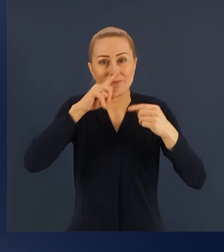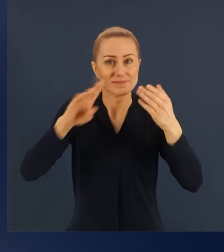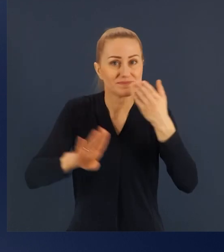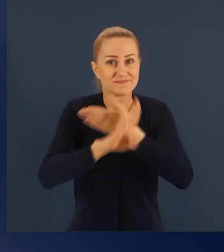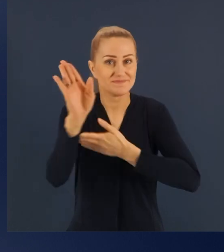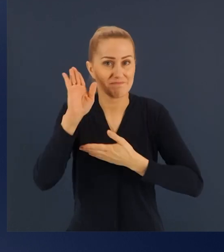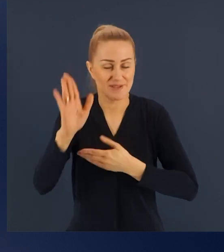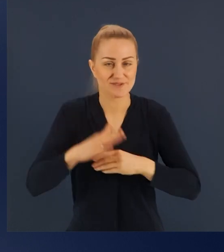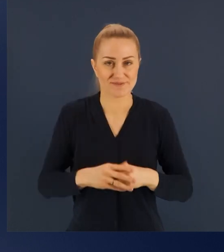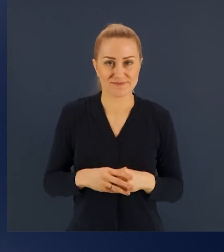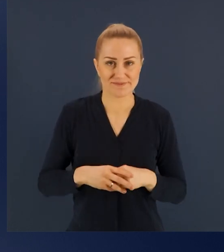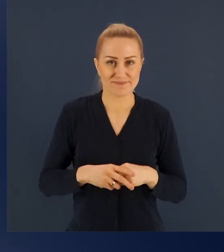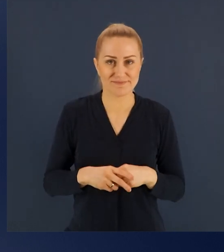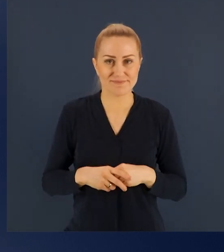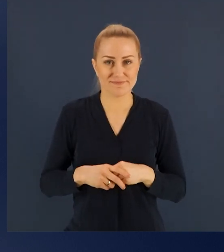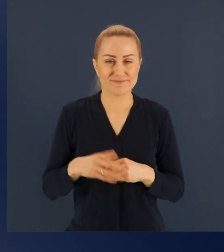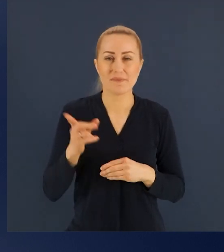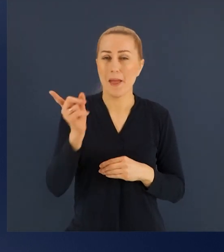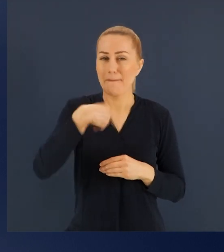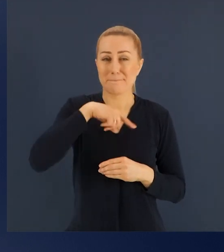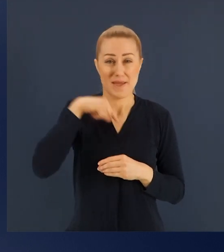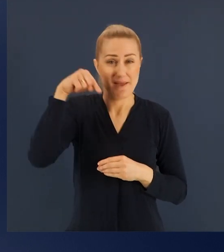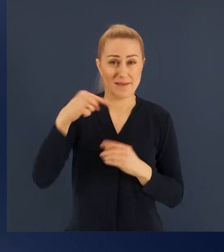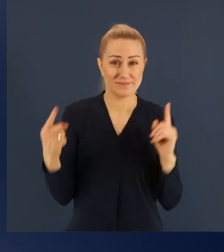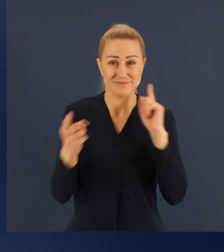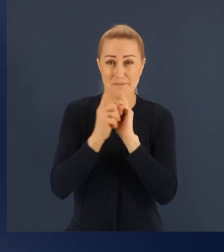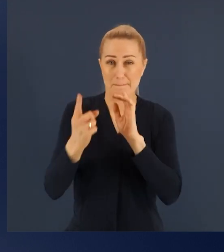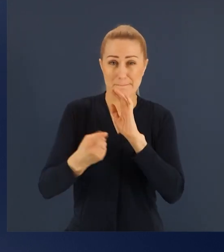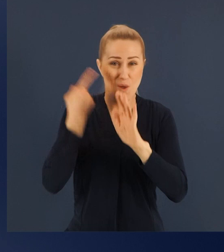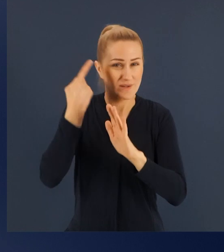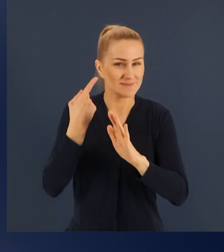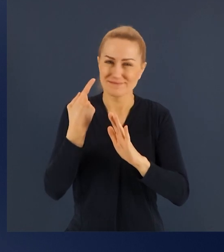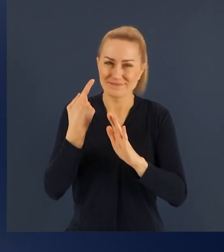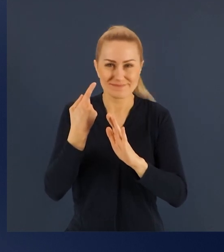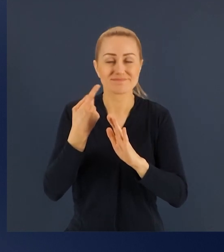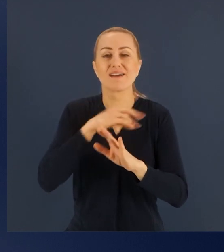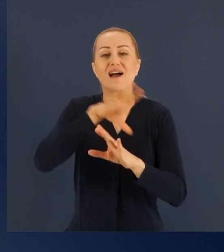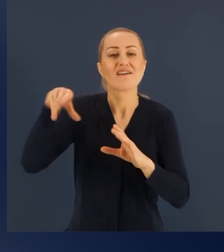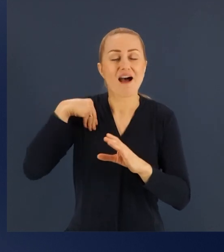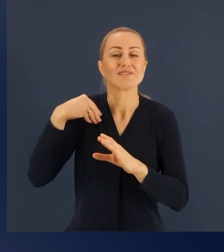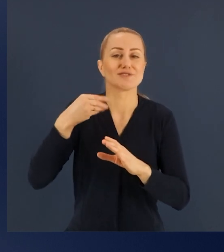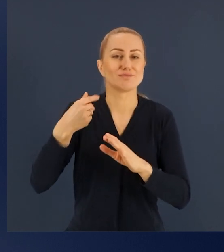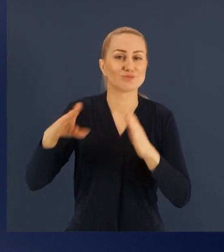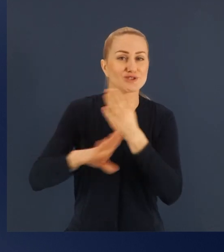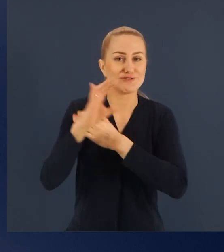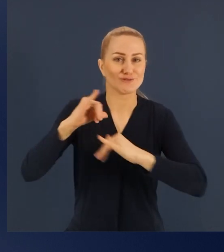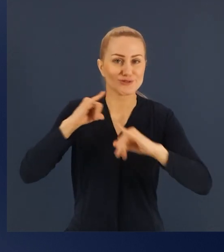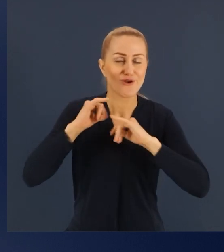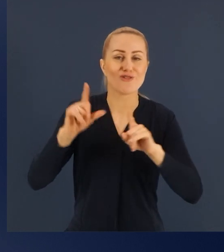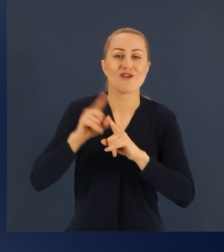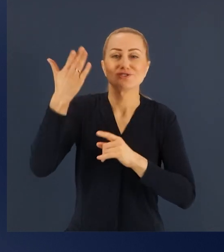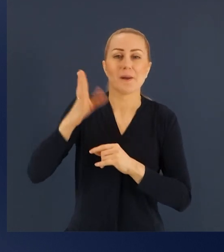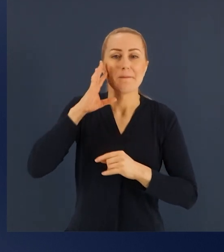wraz z przedstawicielami rządu i z Panem Prezesem, dlatego że pracowaliśmy tutaj nad